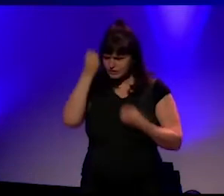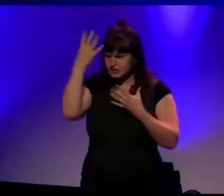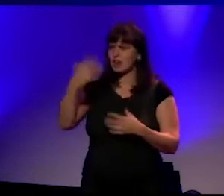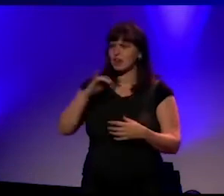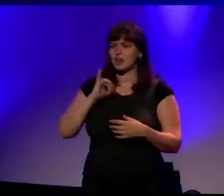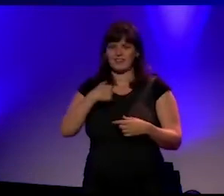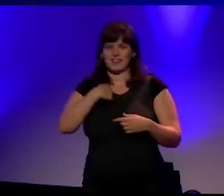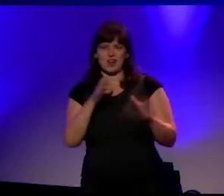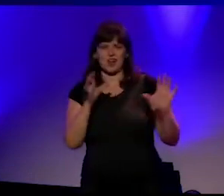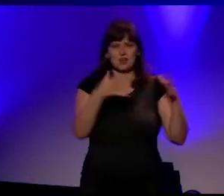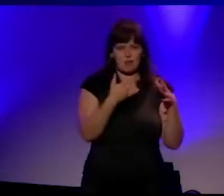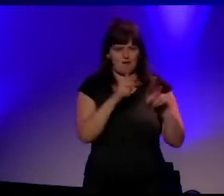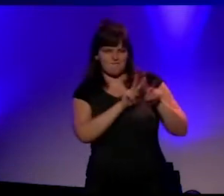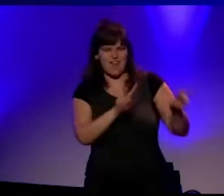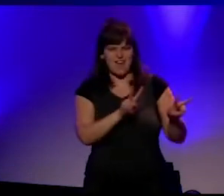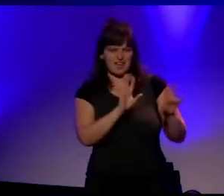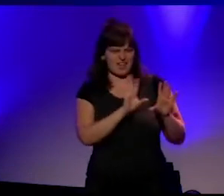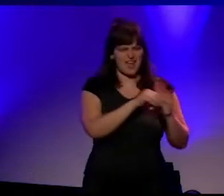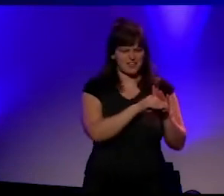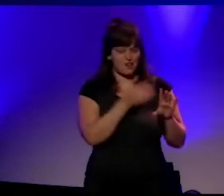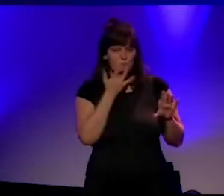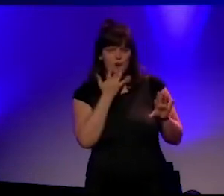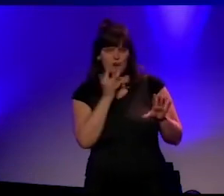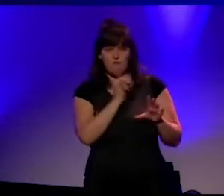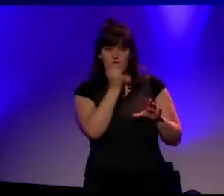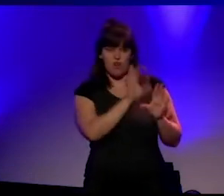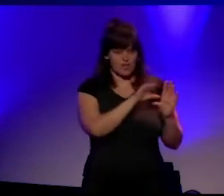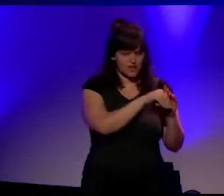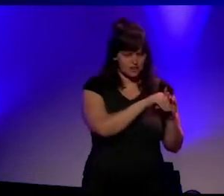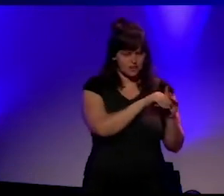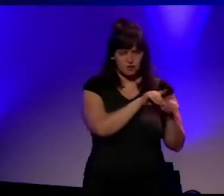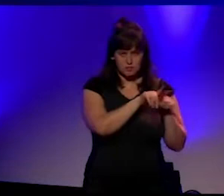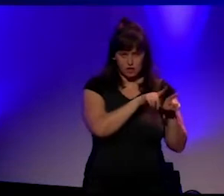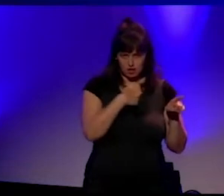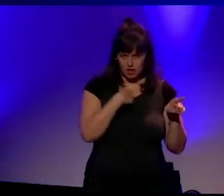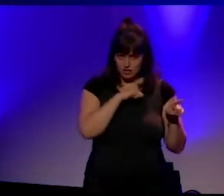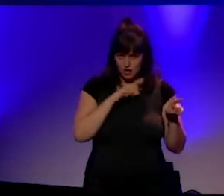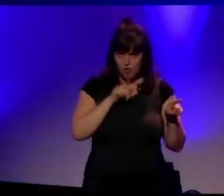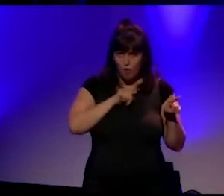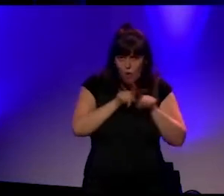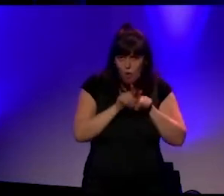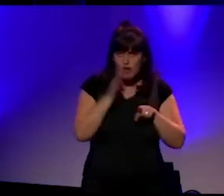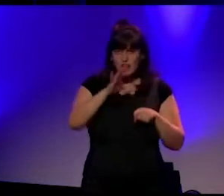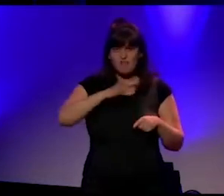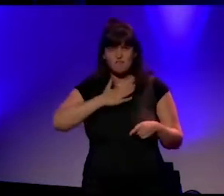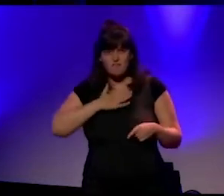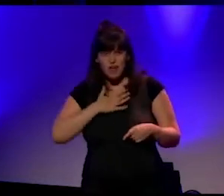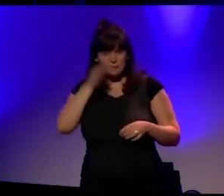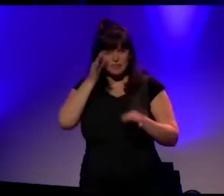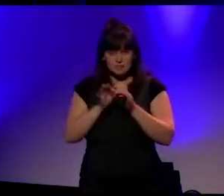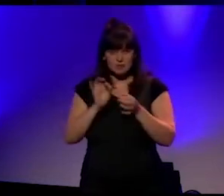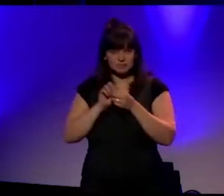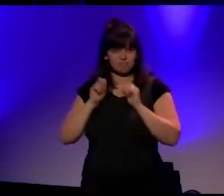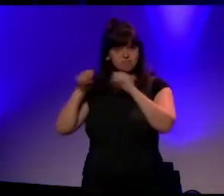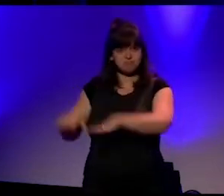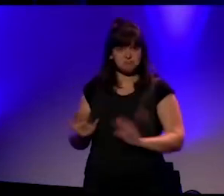waartoe ik behoor te blijven, in staat zijn om diezelfde ethische principes op te geven? Belangrijke